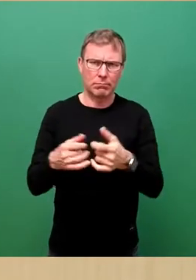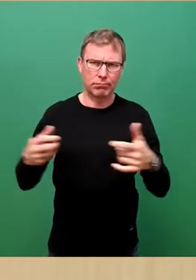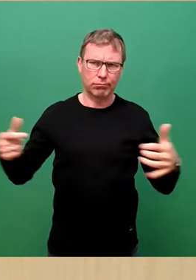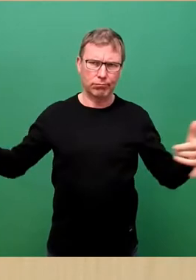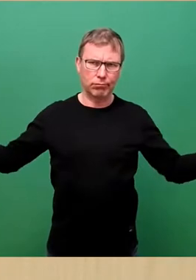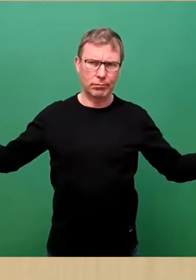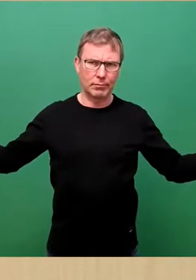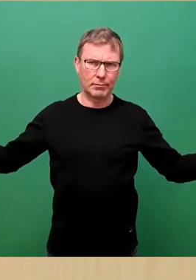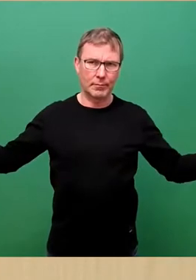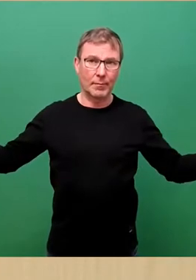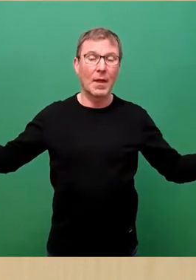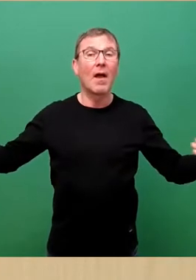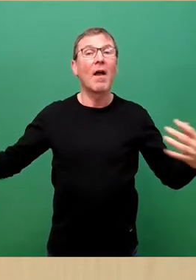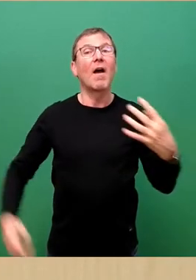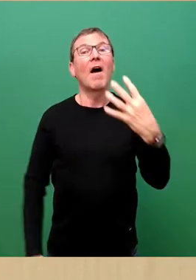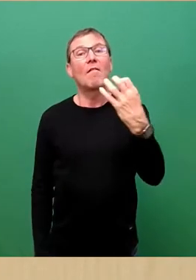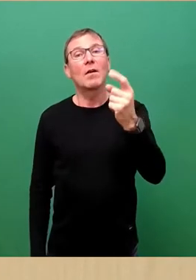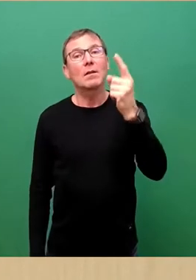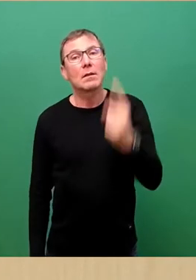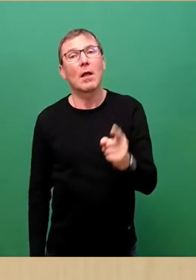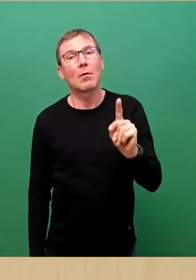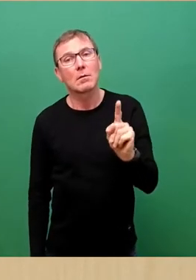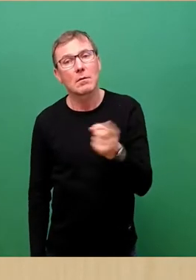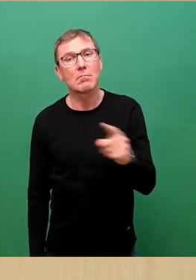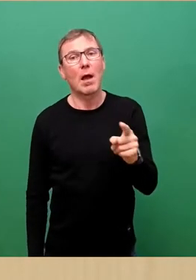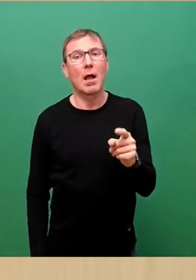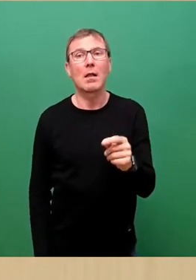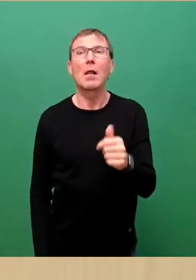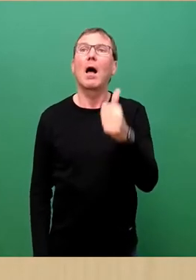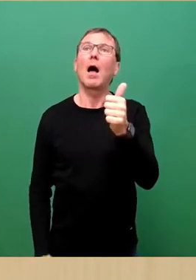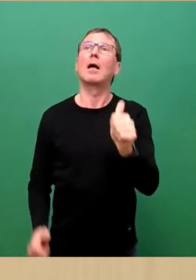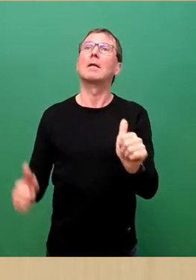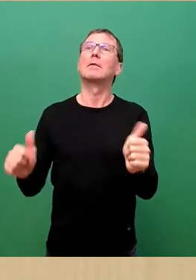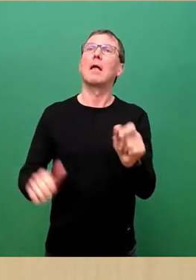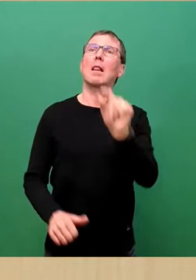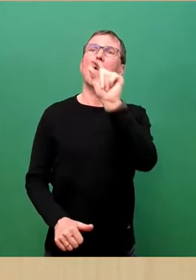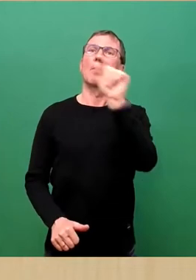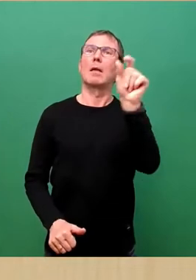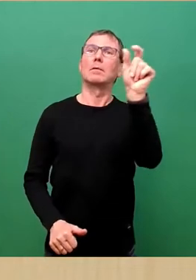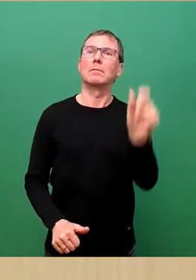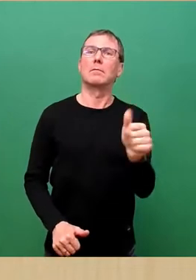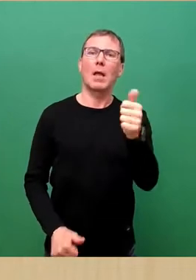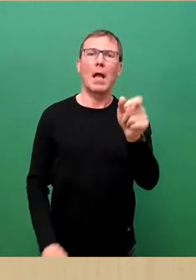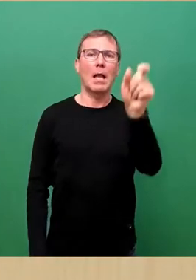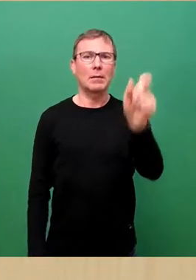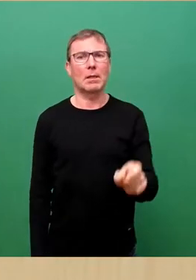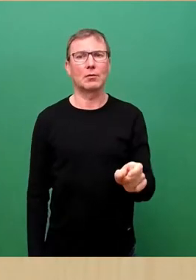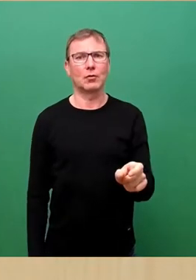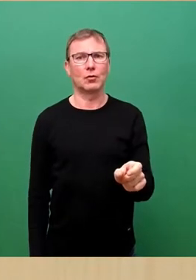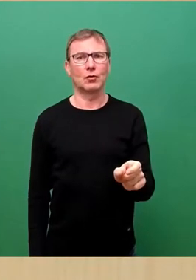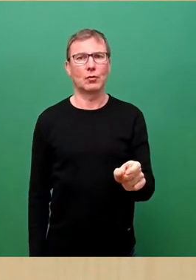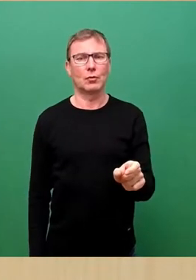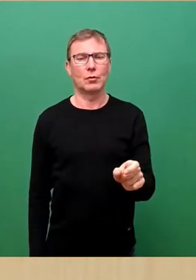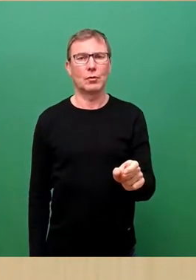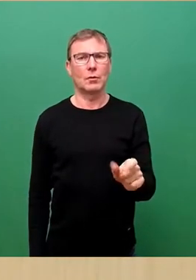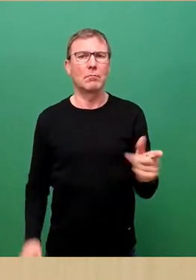40.000 Mal ein Leben. Ein Mensch, der wie